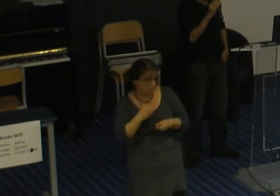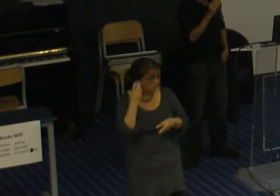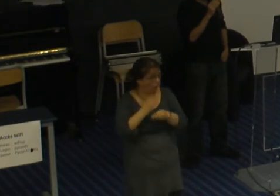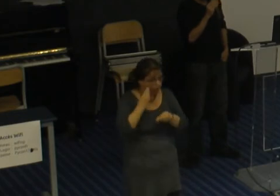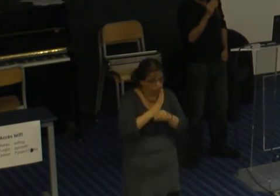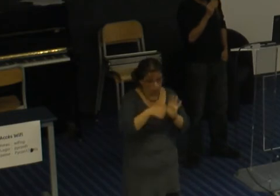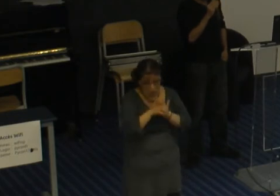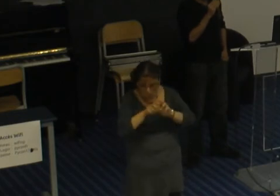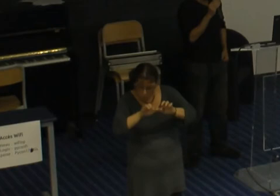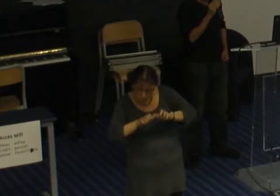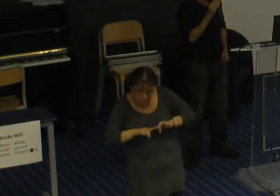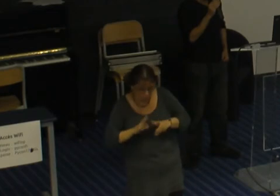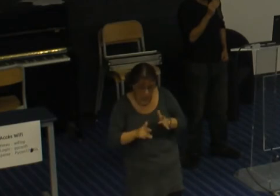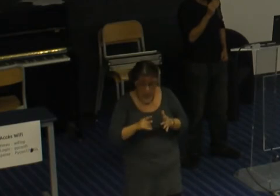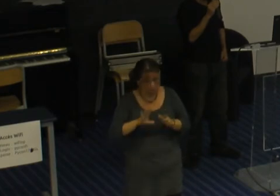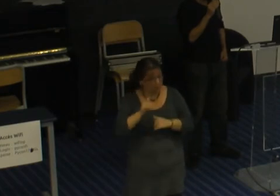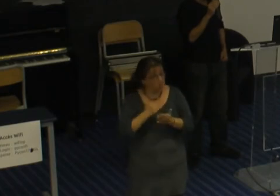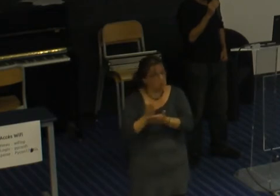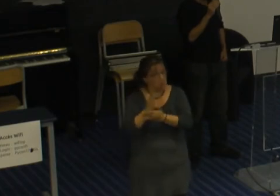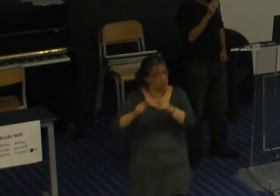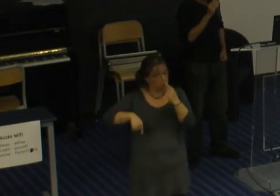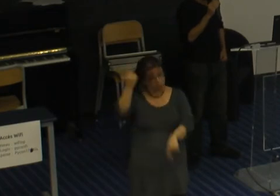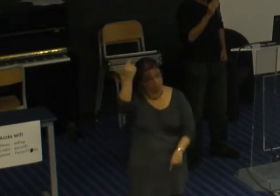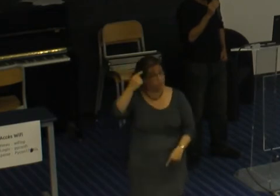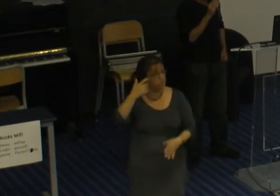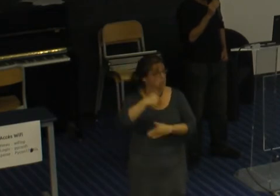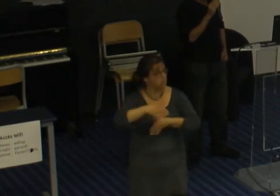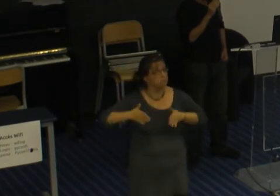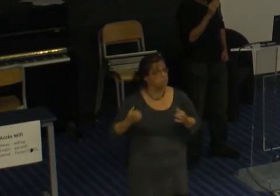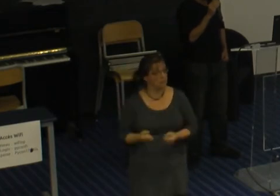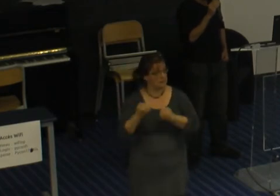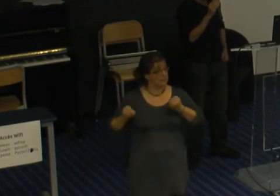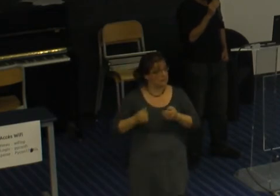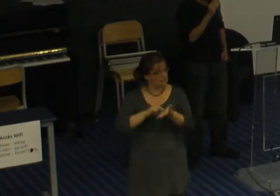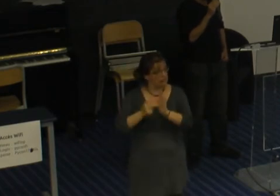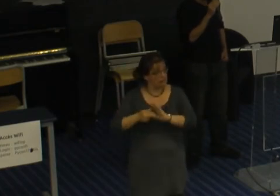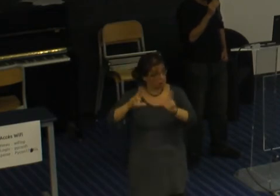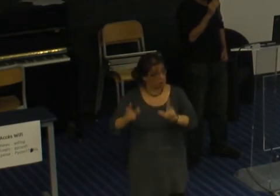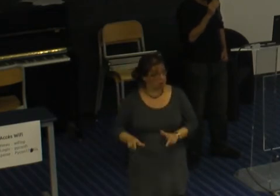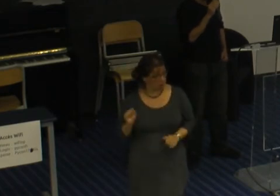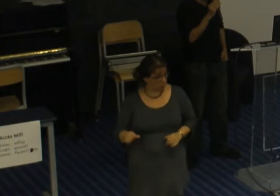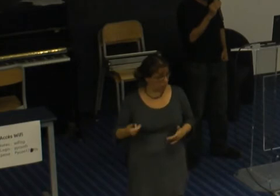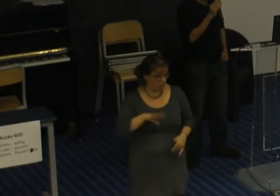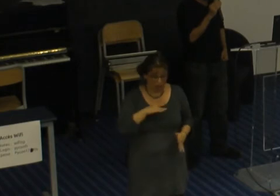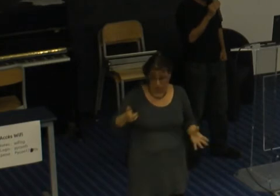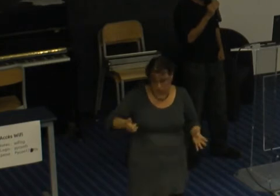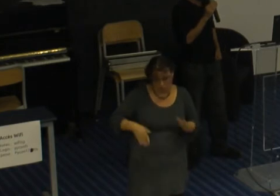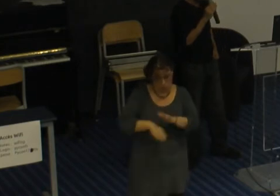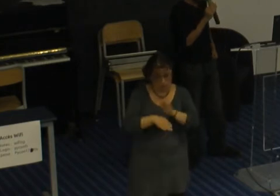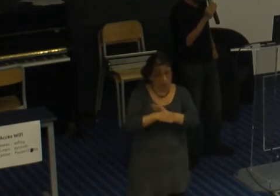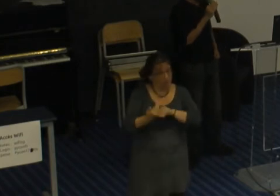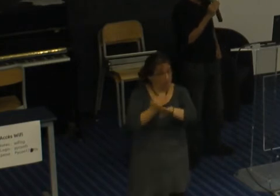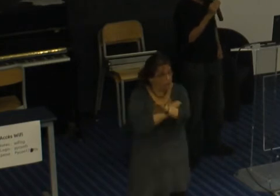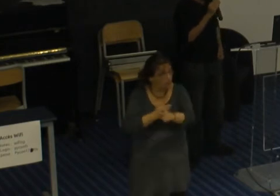pour certaines ont fait carrière en fait dans la tech parce qu'on leur a donné la chance d'apprendre et de le faire dans un cadre safe